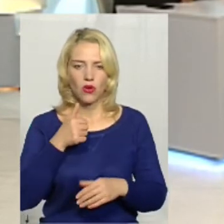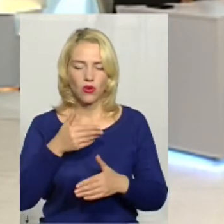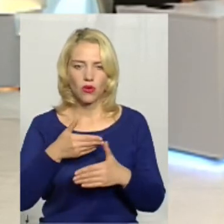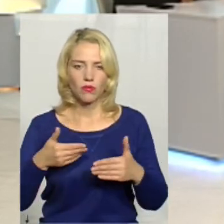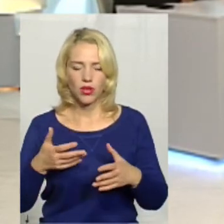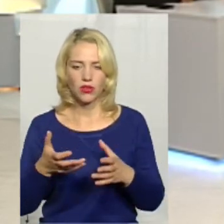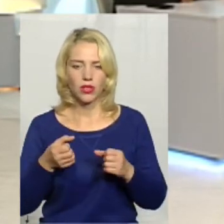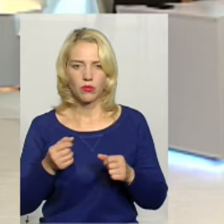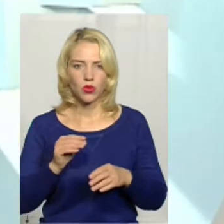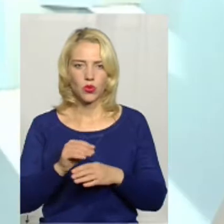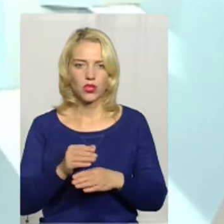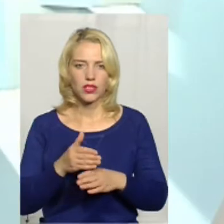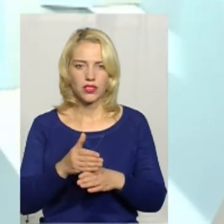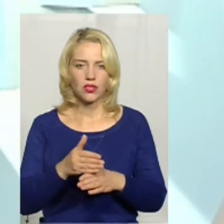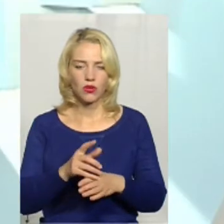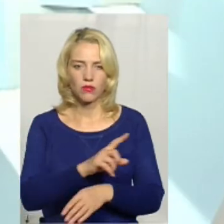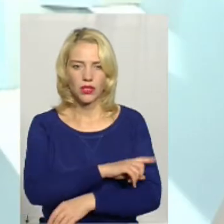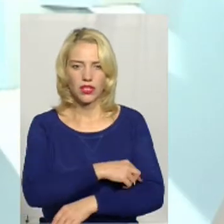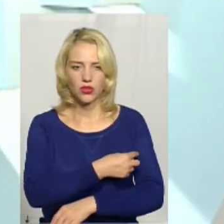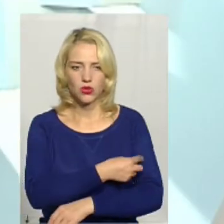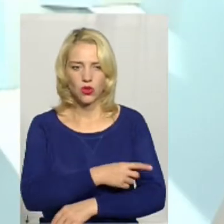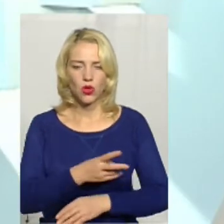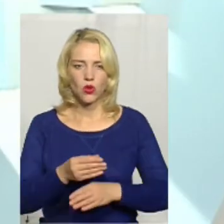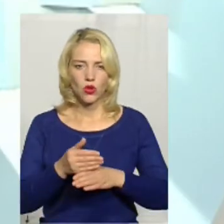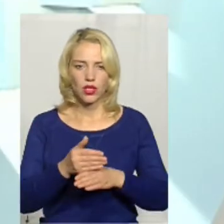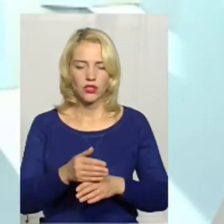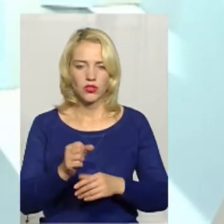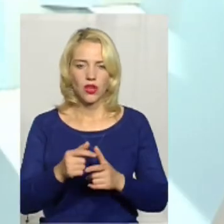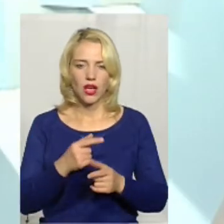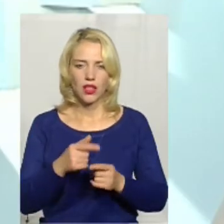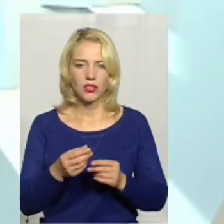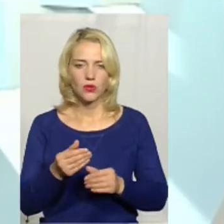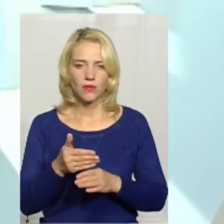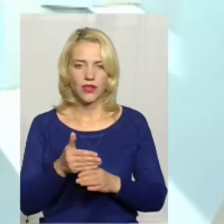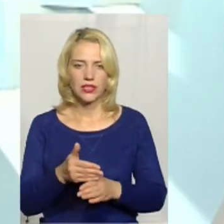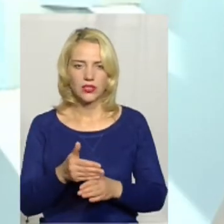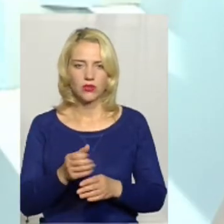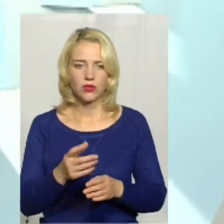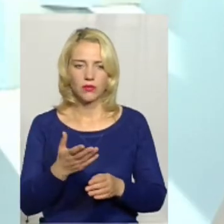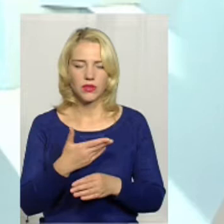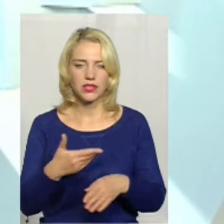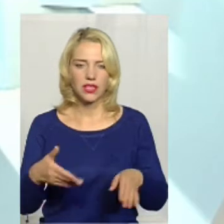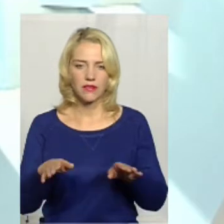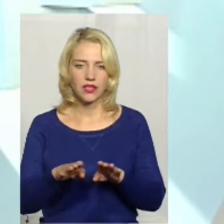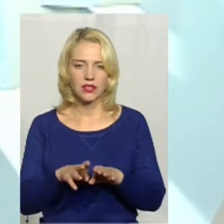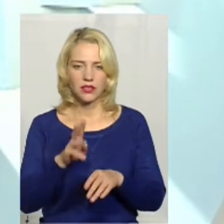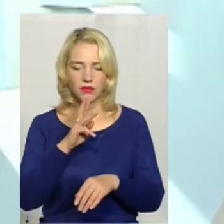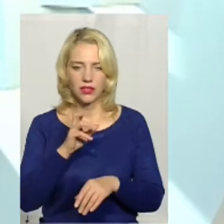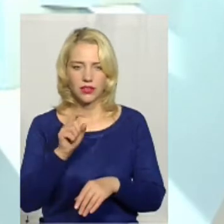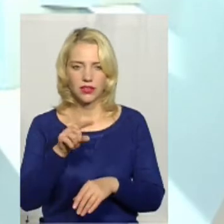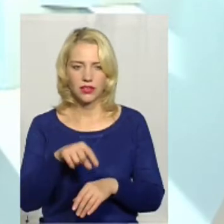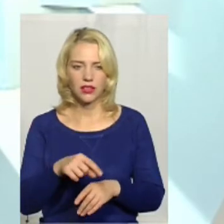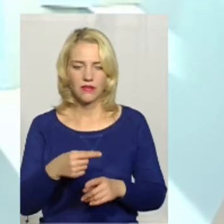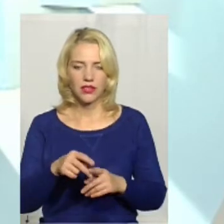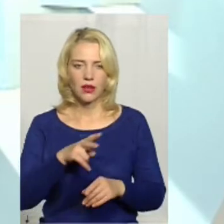отримуємо дотаційну, медичну дотацію, або субвенцію, ну, закривали зарплати, і навіть